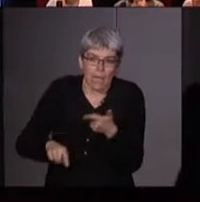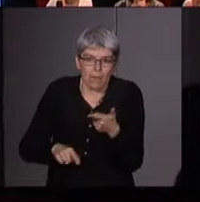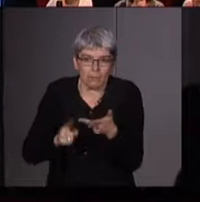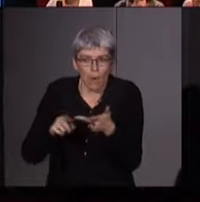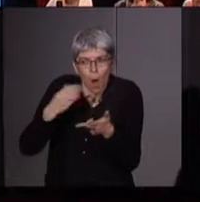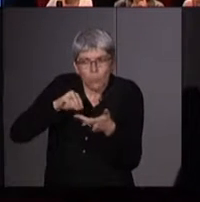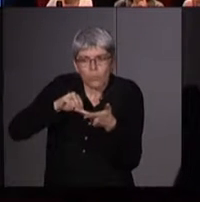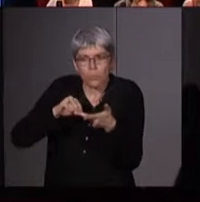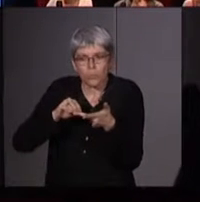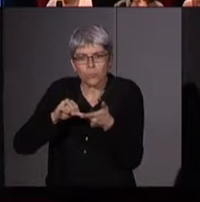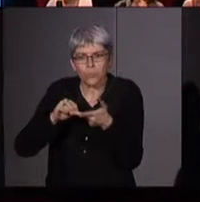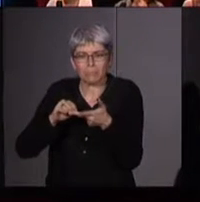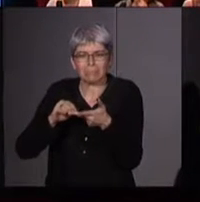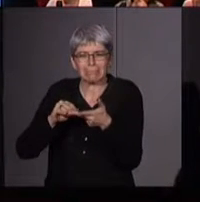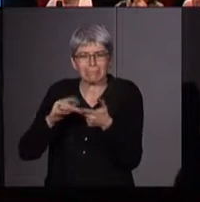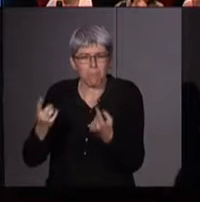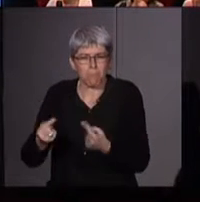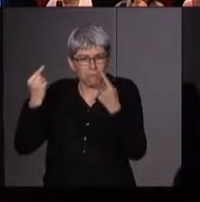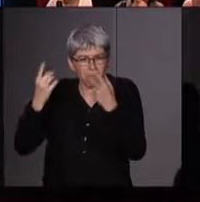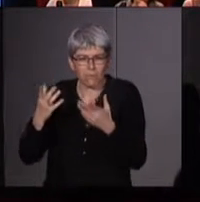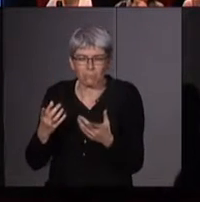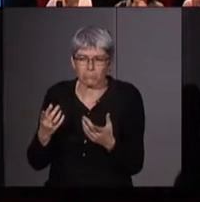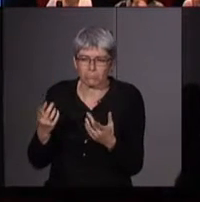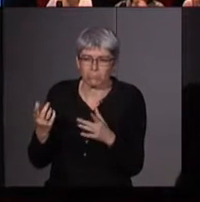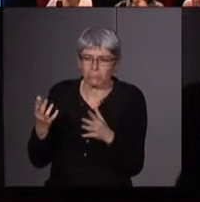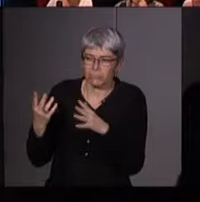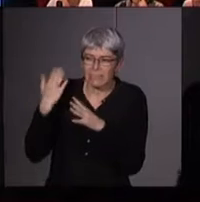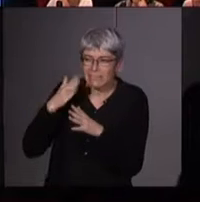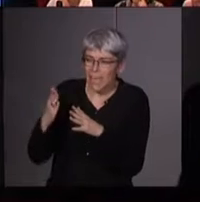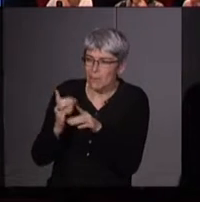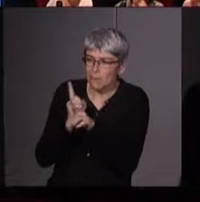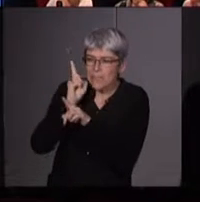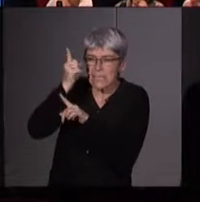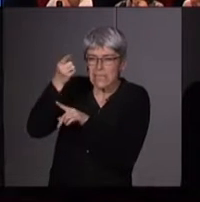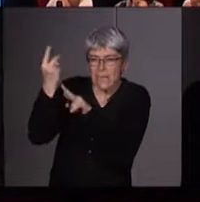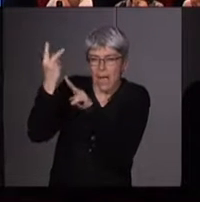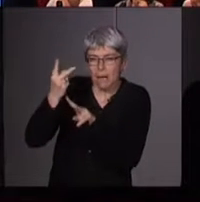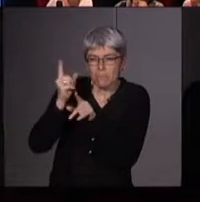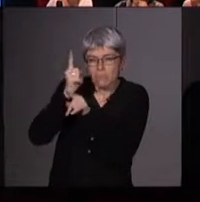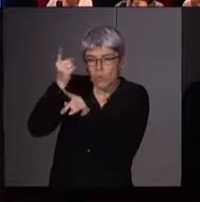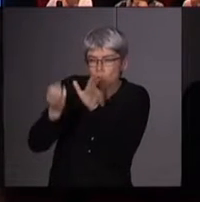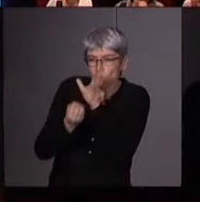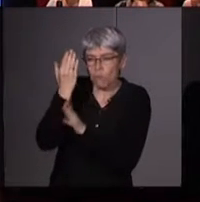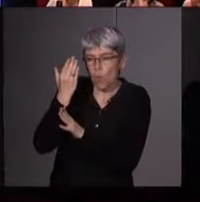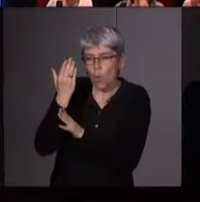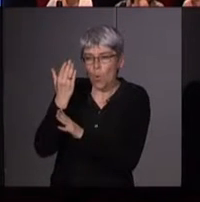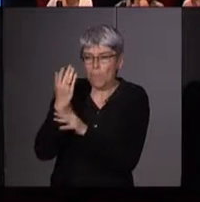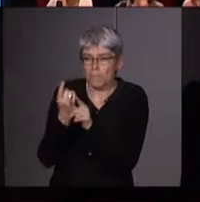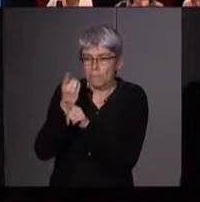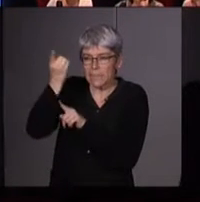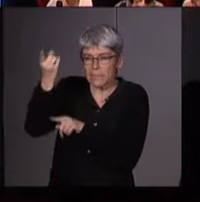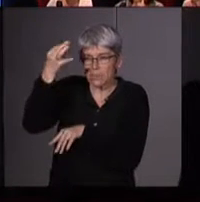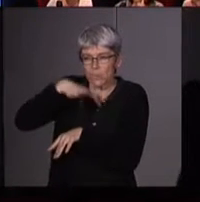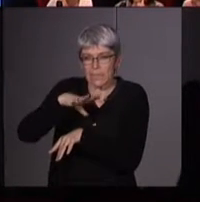la controverse qui était née autour de l'arrivée d'un nouveau type de missiles nucléaires en